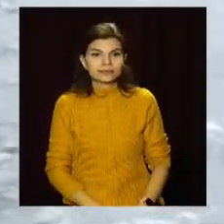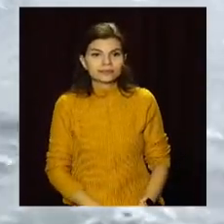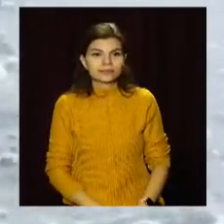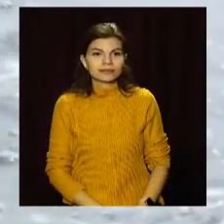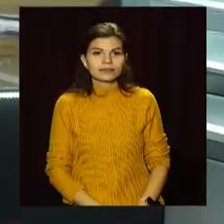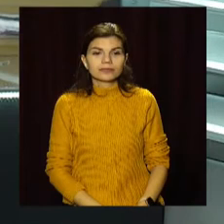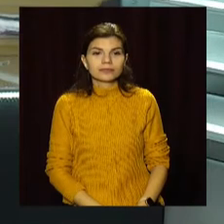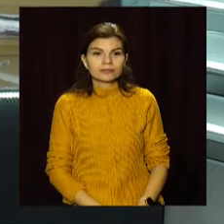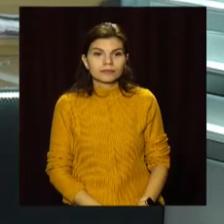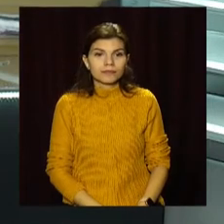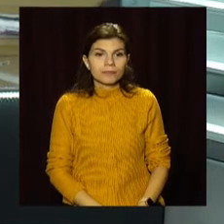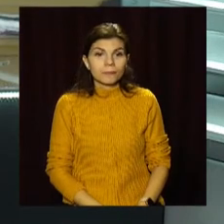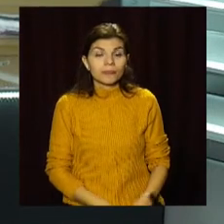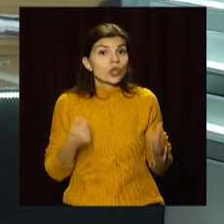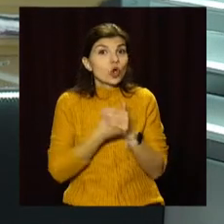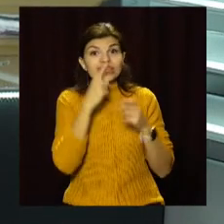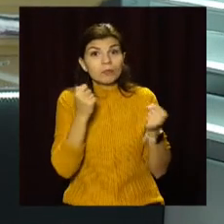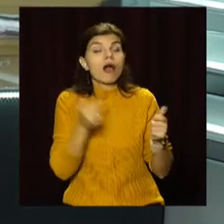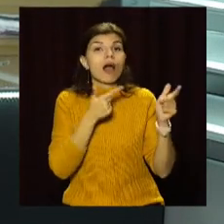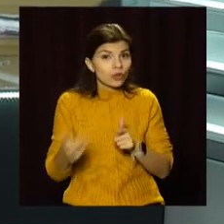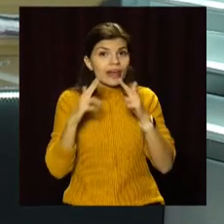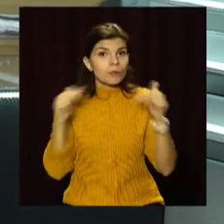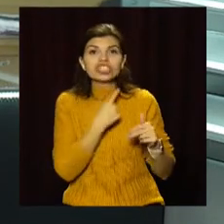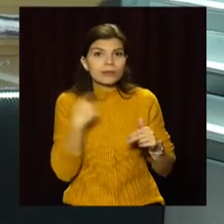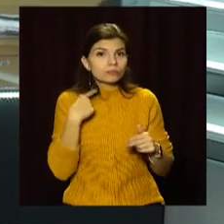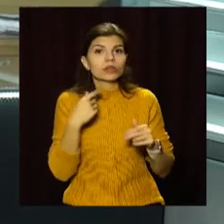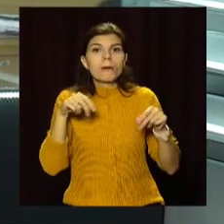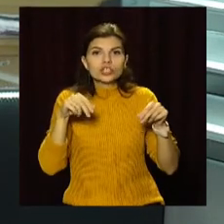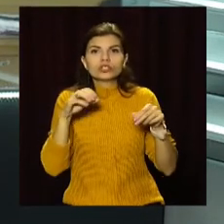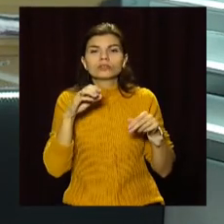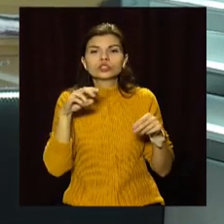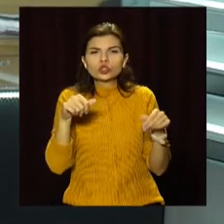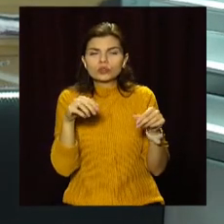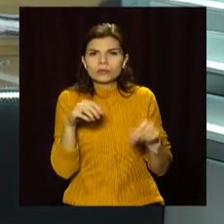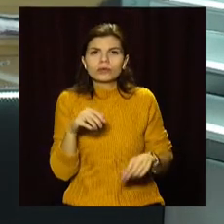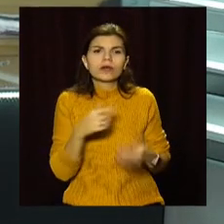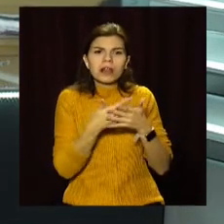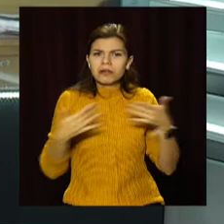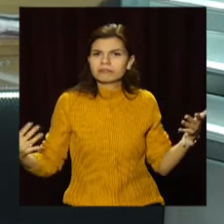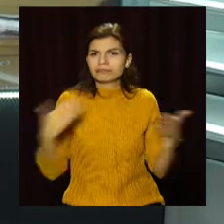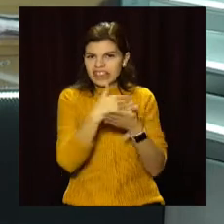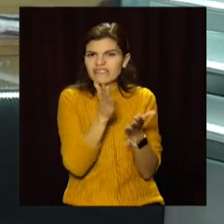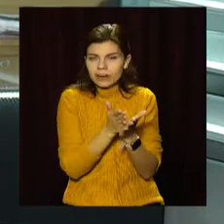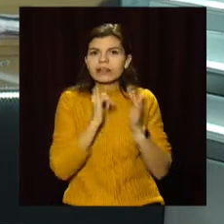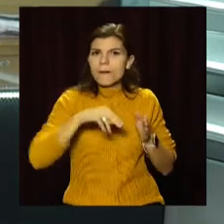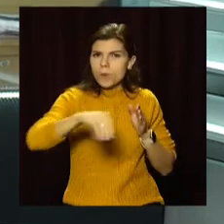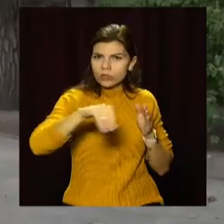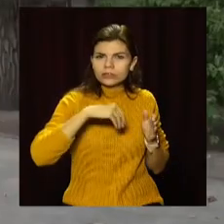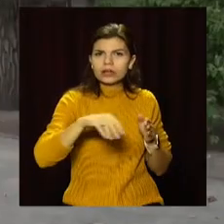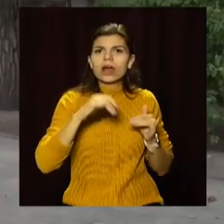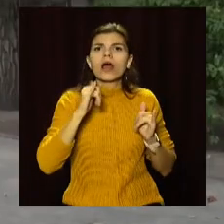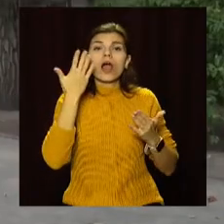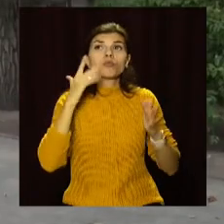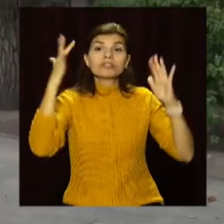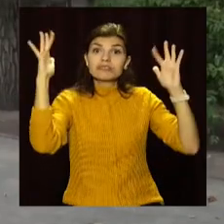«Відкритий». До зими готові. Дніпро забезпечений піщано-соляною сумішчю та необхідним інвентарем. Для